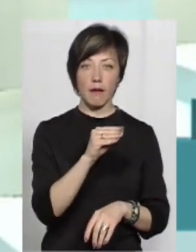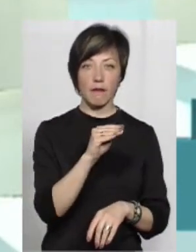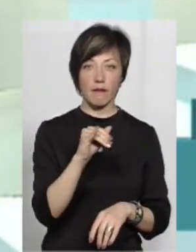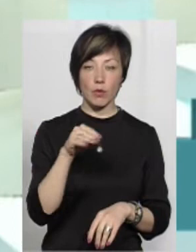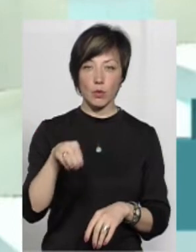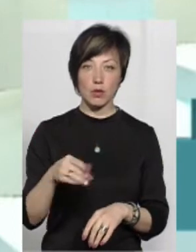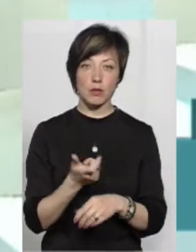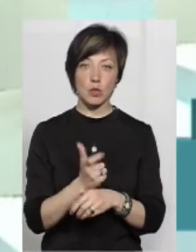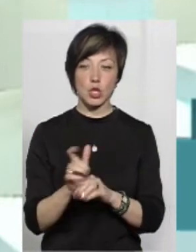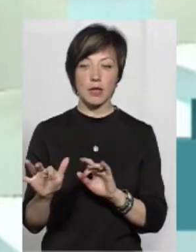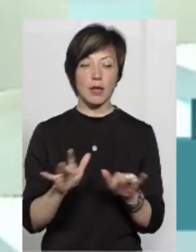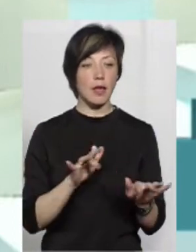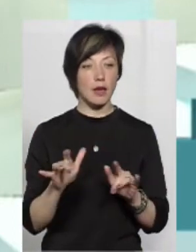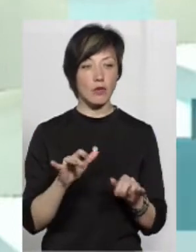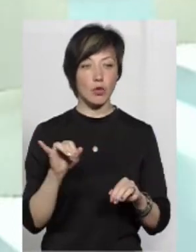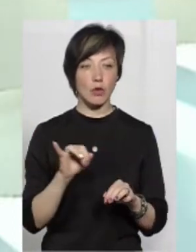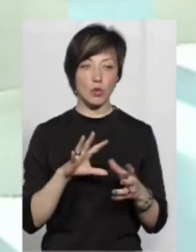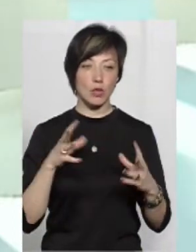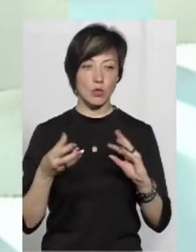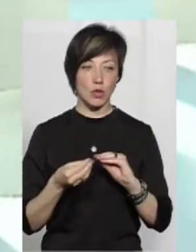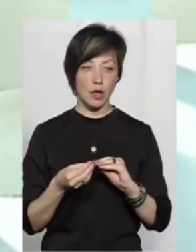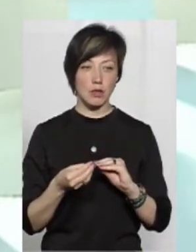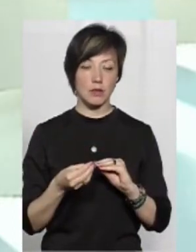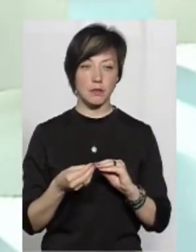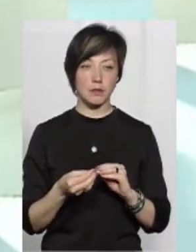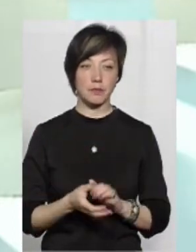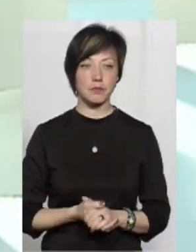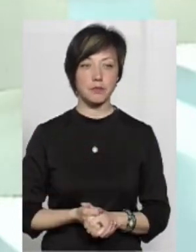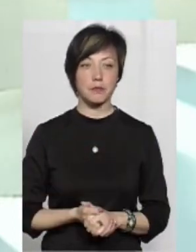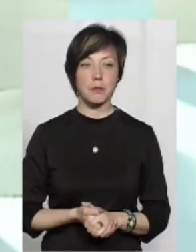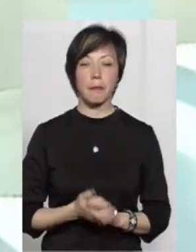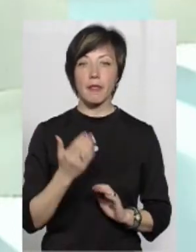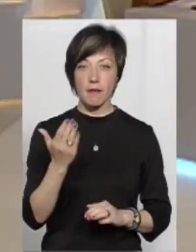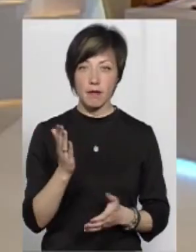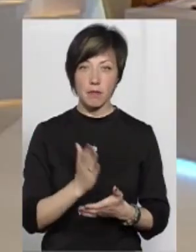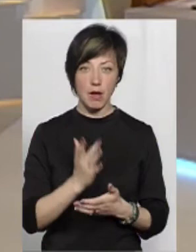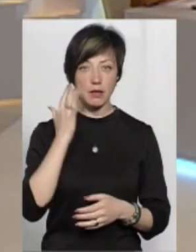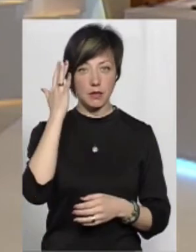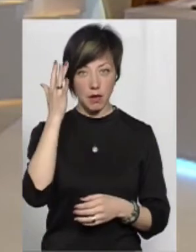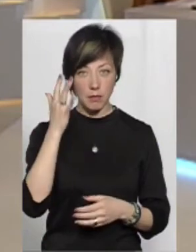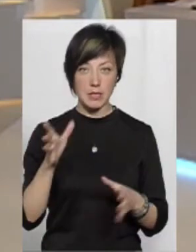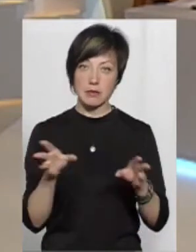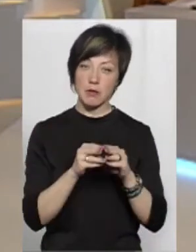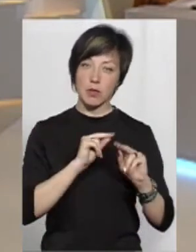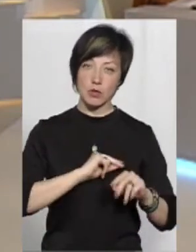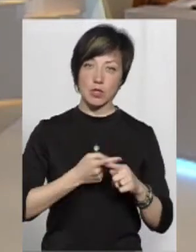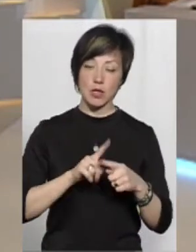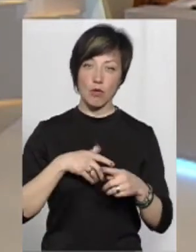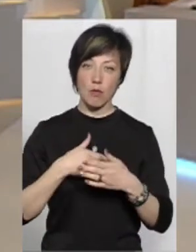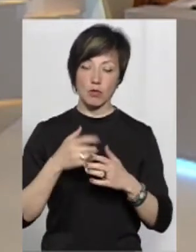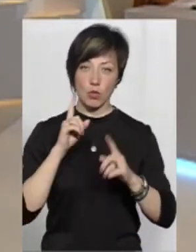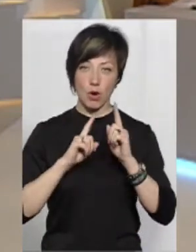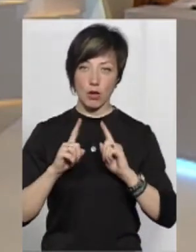більш дієвою і будуть результати її діяльності. Ви маєте намір співпрацювати з цією